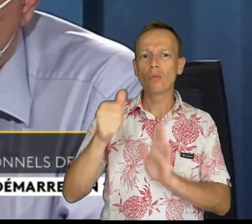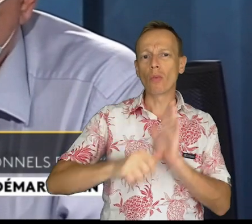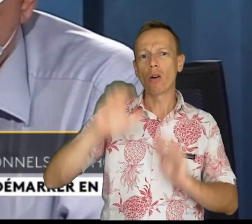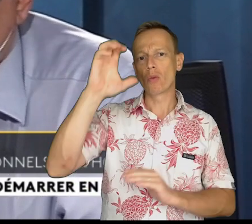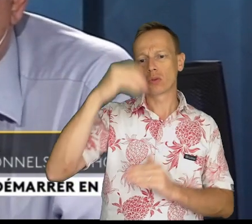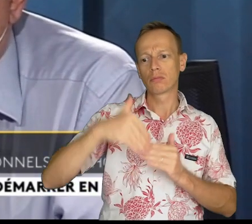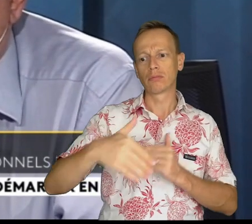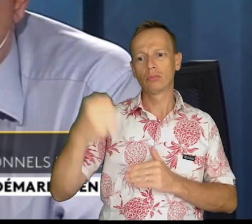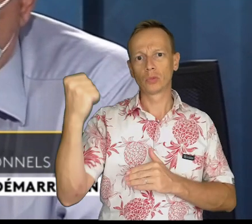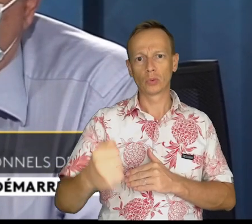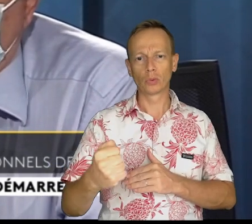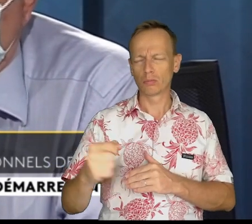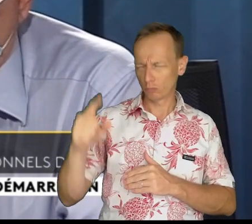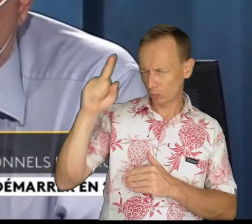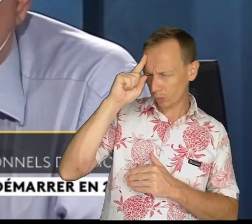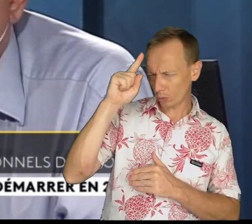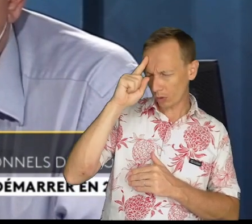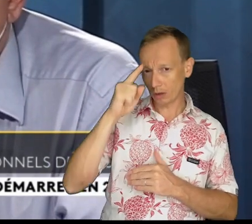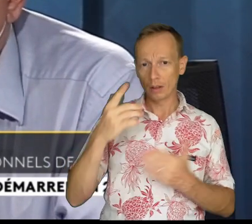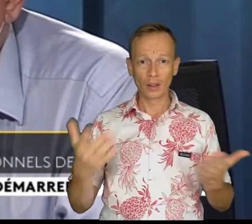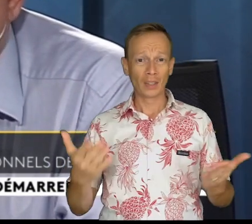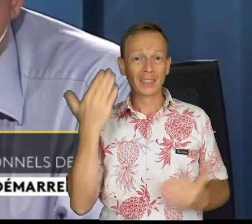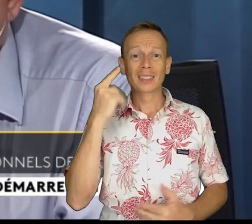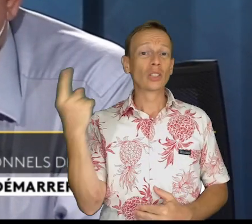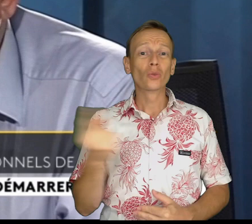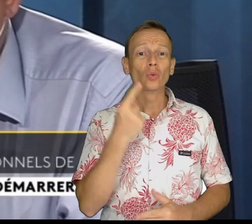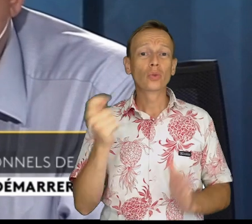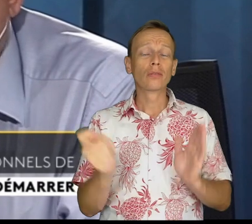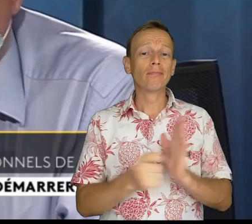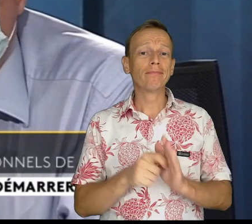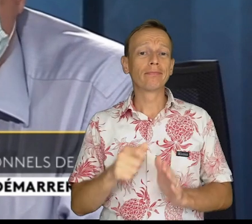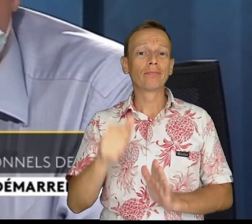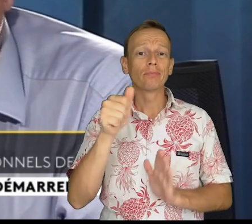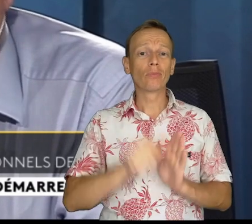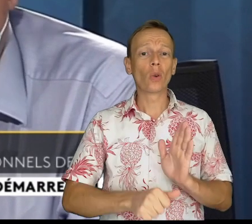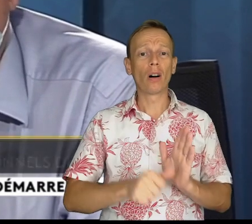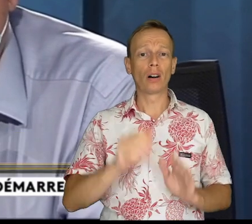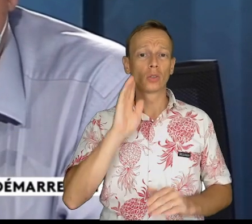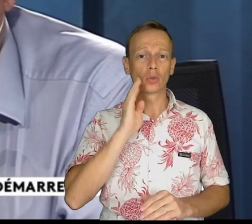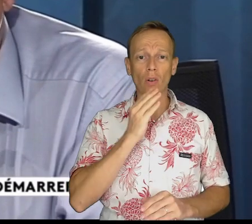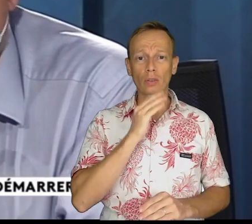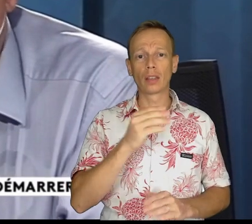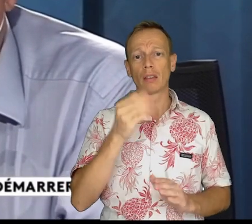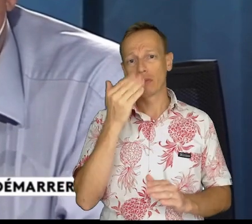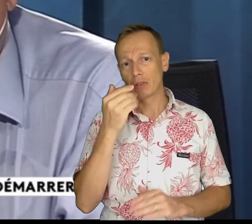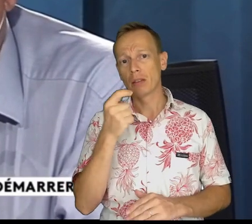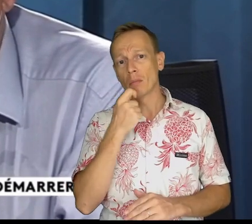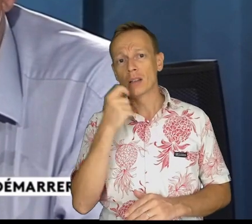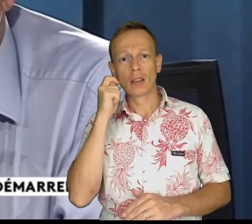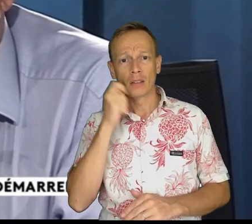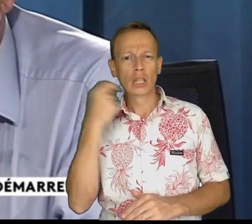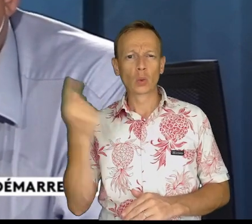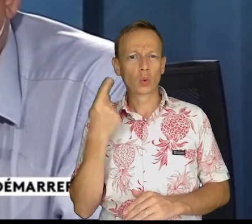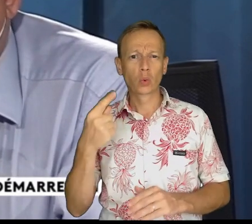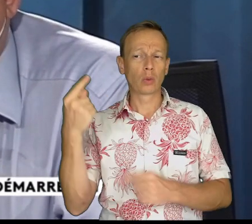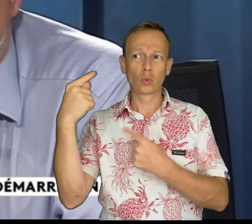d'août. Pourquoi ? Parce que d'abord, c'est toujours une période plus calme. Les quatre premiers mois de l'année sont toujours une période beaucoup